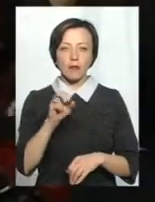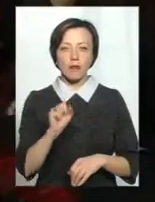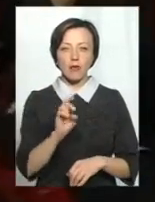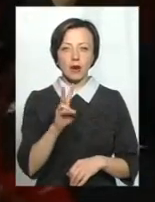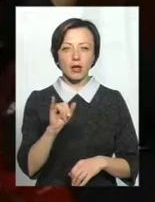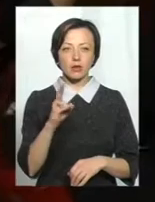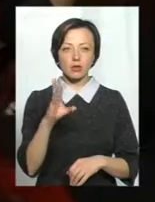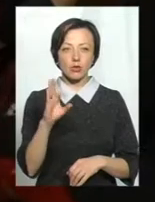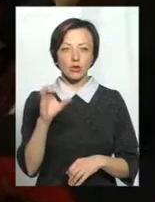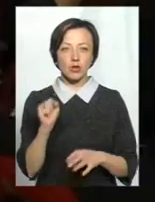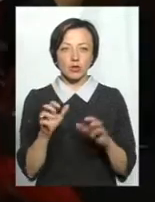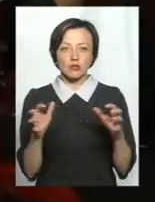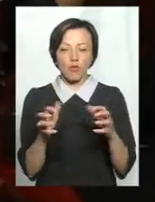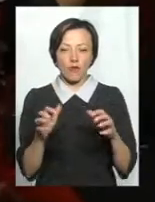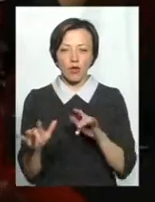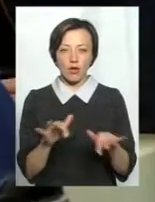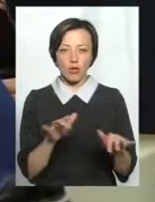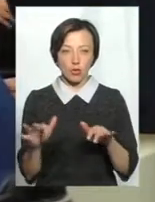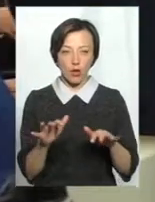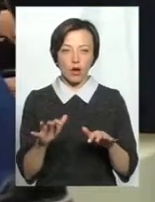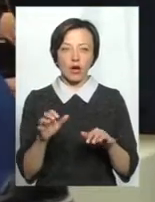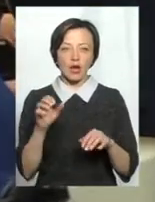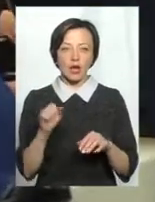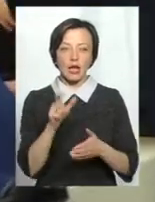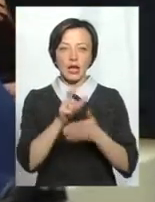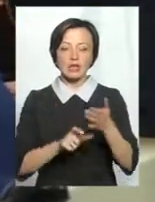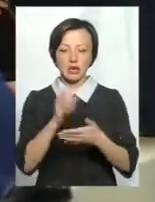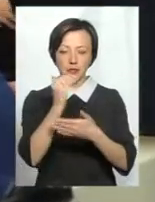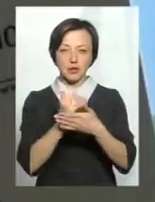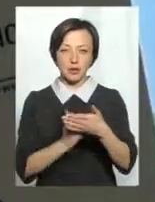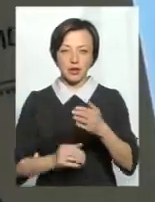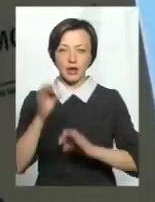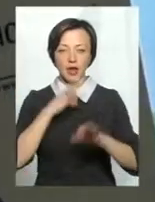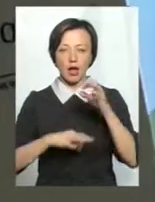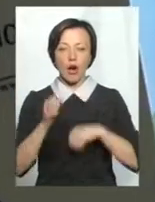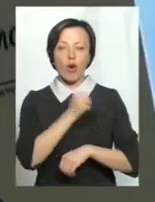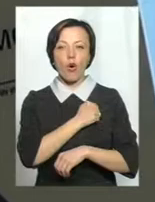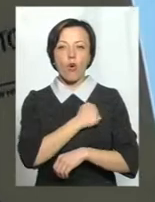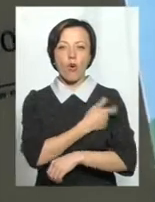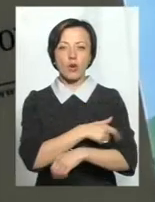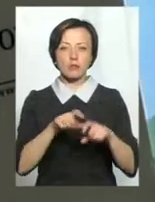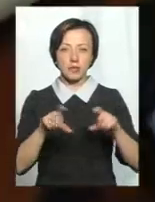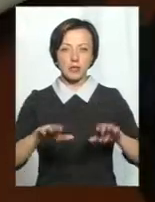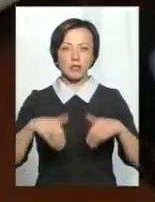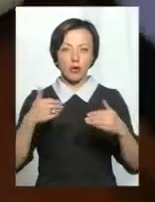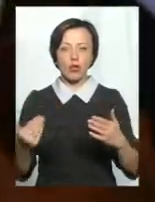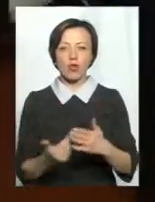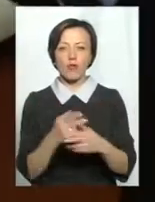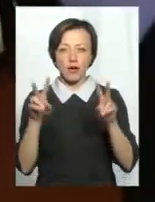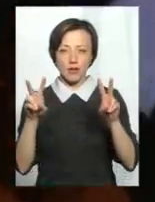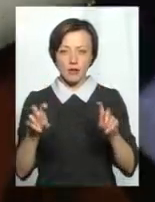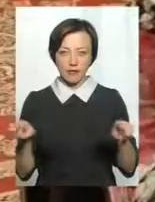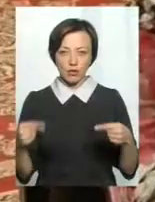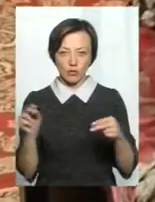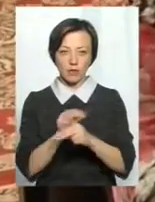скобувала її рухи, а рецепти розросталися новими ліками. У госпіталі їй запропонували новий вид відновної